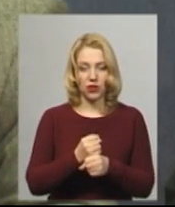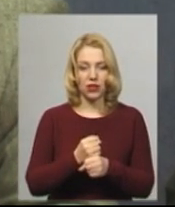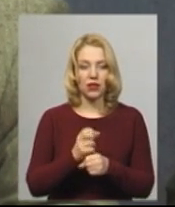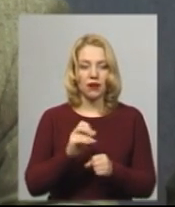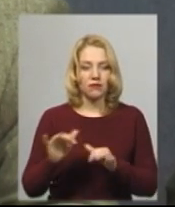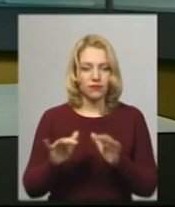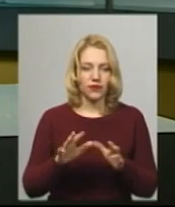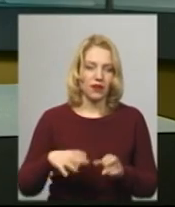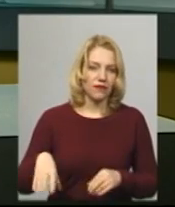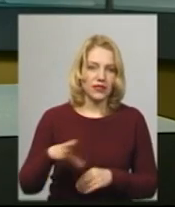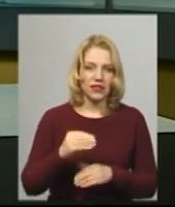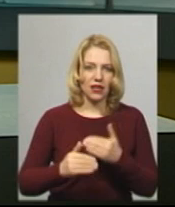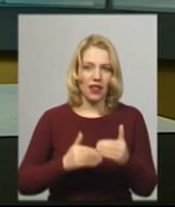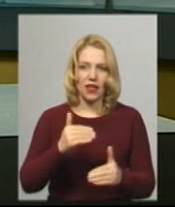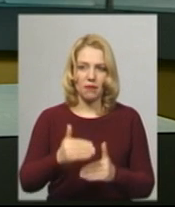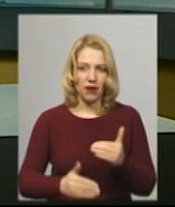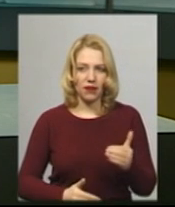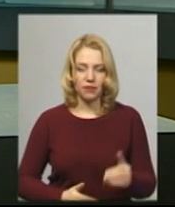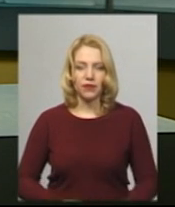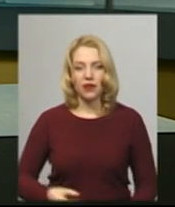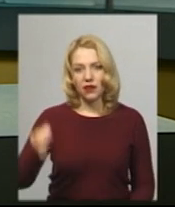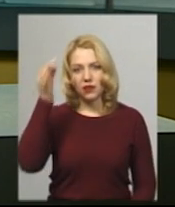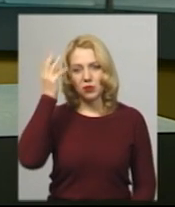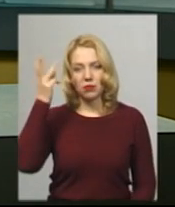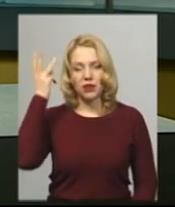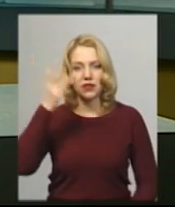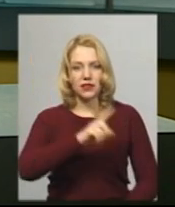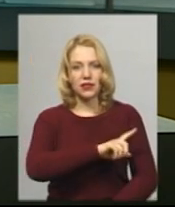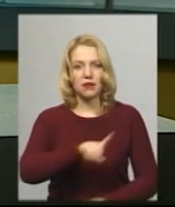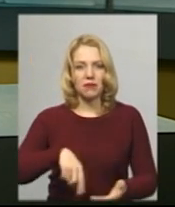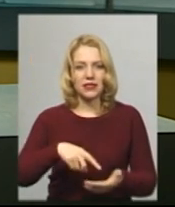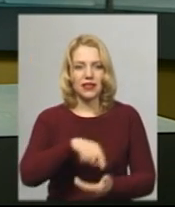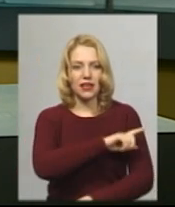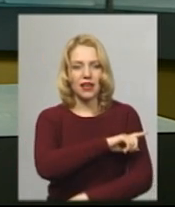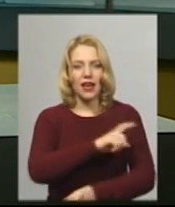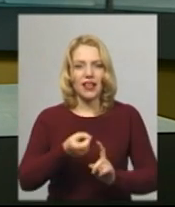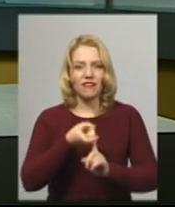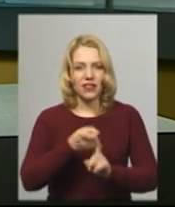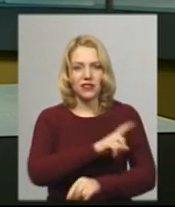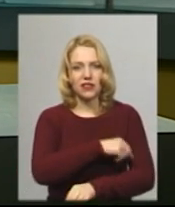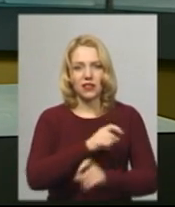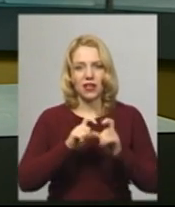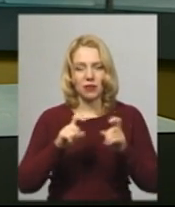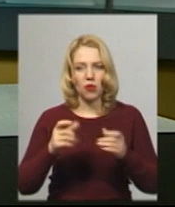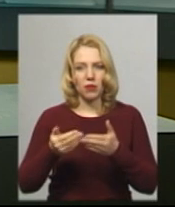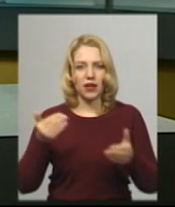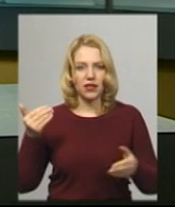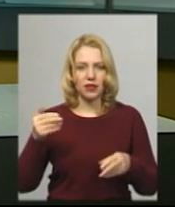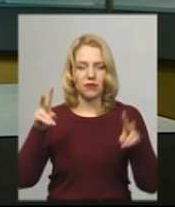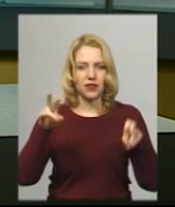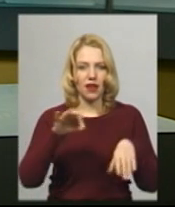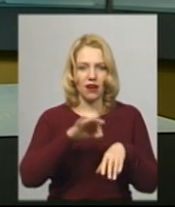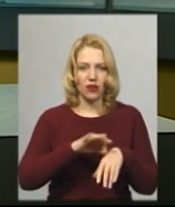етапах. Нагадаю, у Хмельницькій міській інфекційній лікарні з попереднім діагнозом двостороння пневмонія